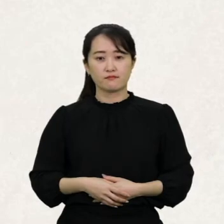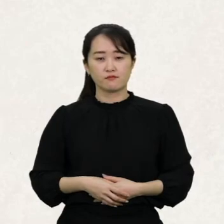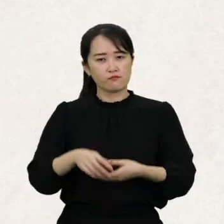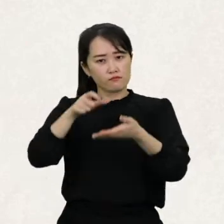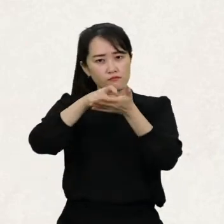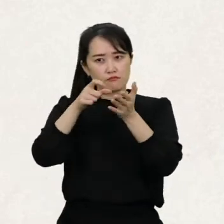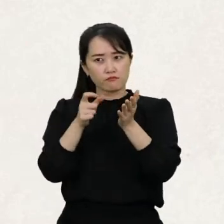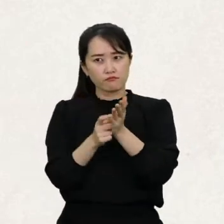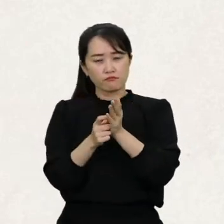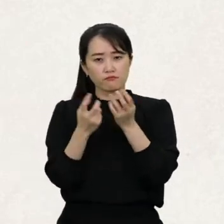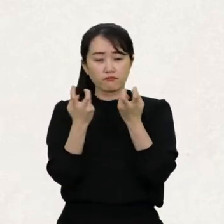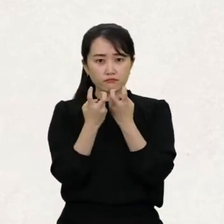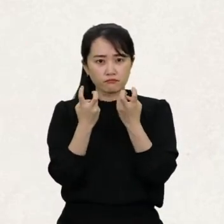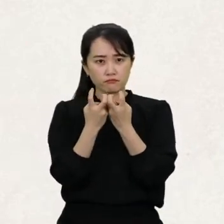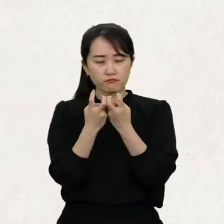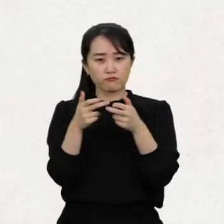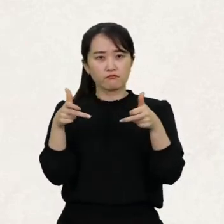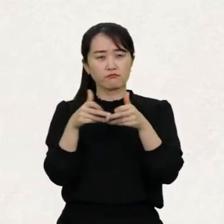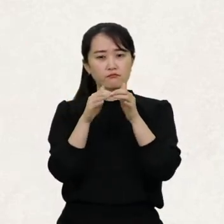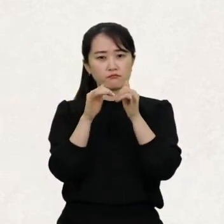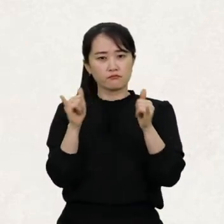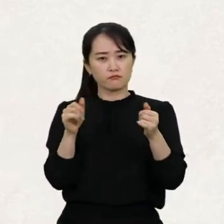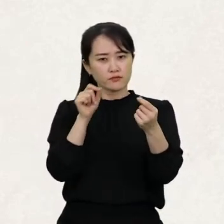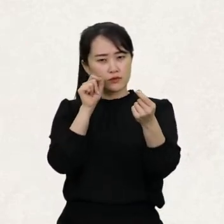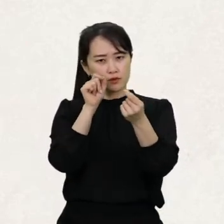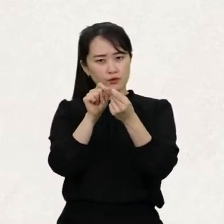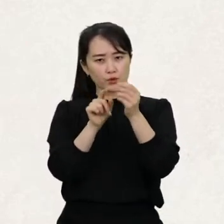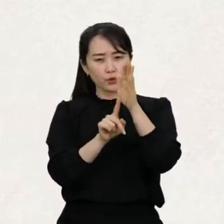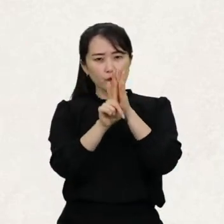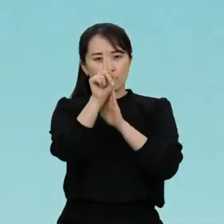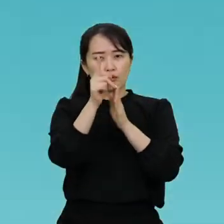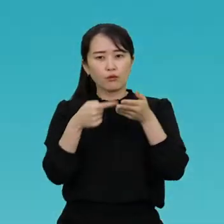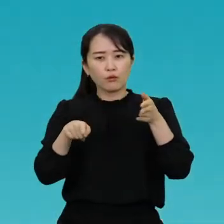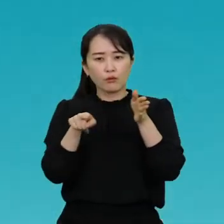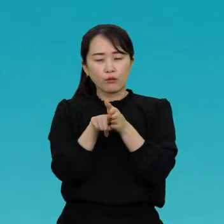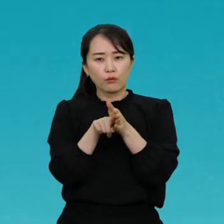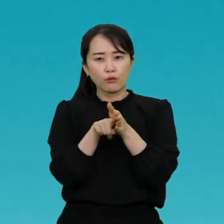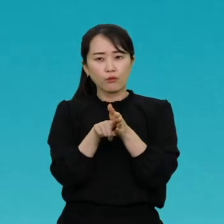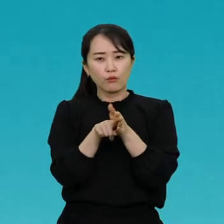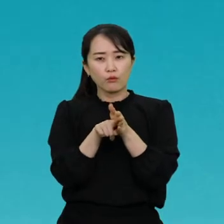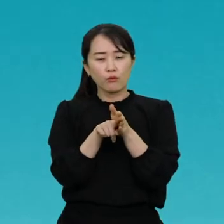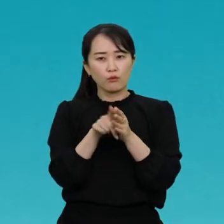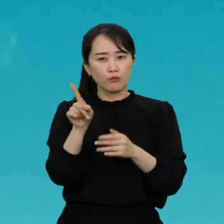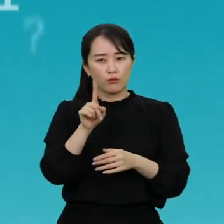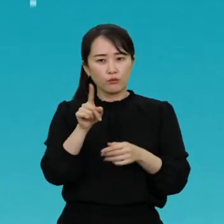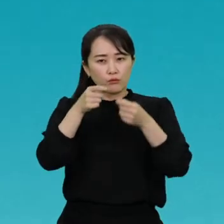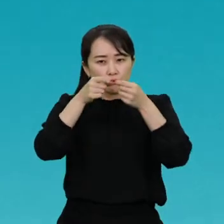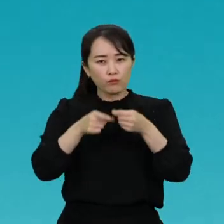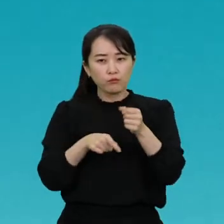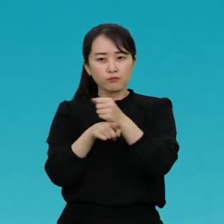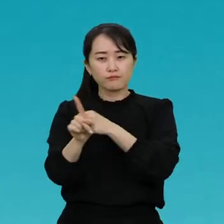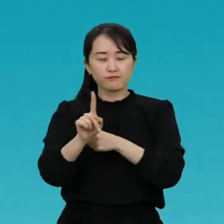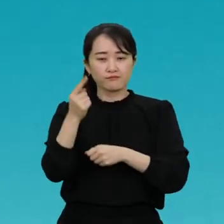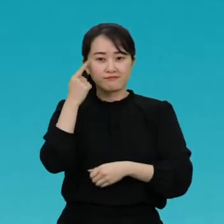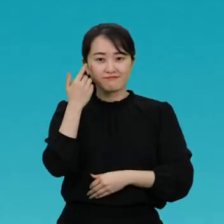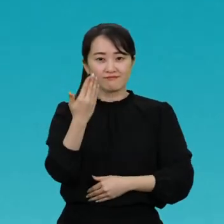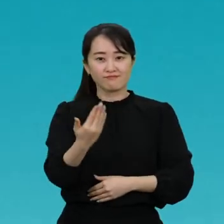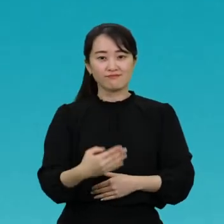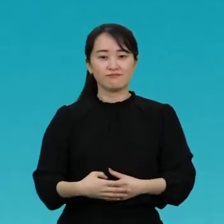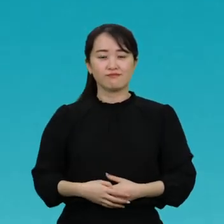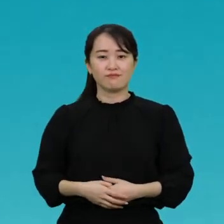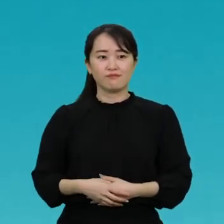적절한 조치요? 장애인의 접근성을 높이기 위해 필요한 적절한 조치란 구체적으로 어떤 것을 의미하나요?